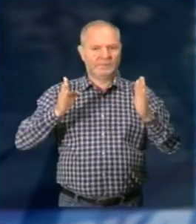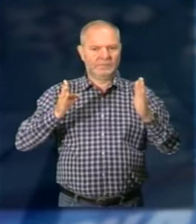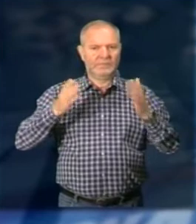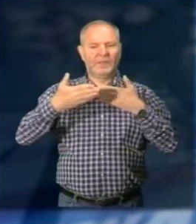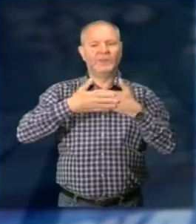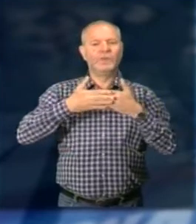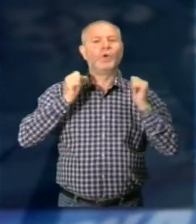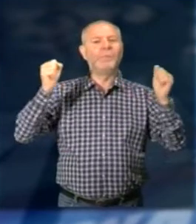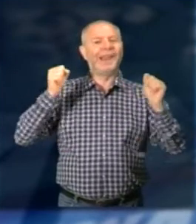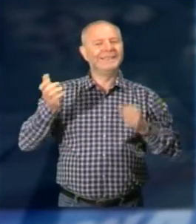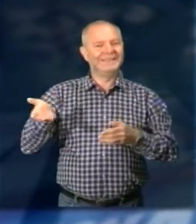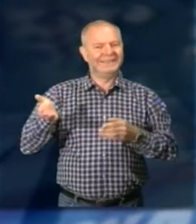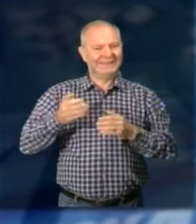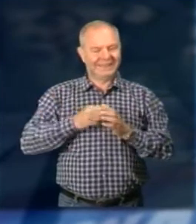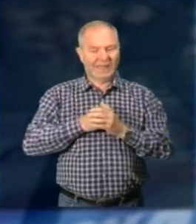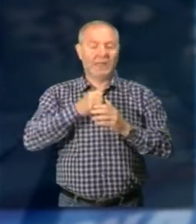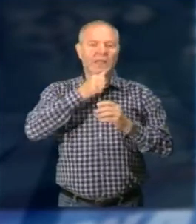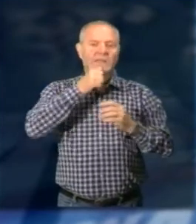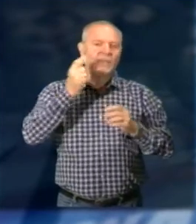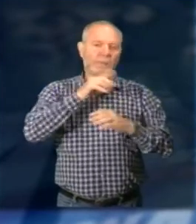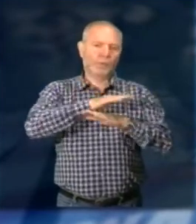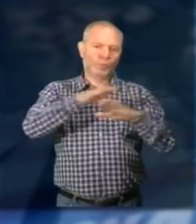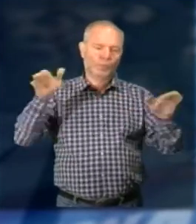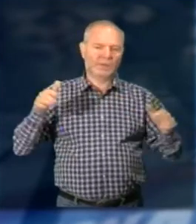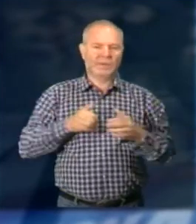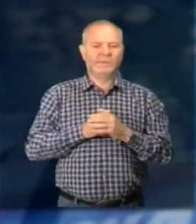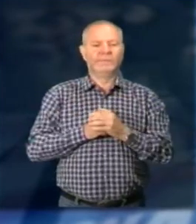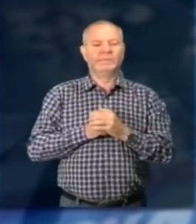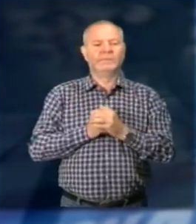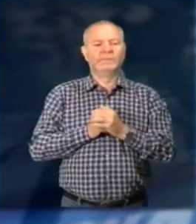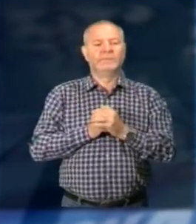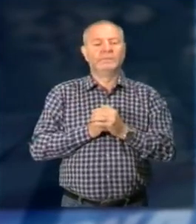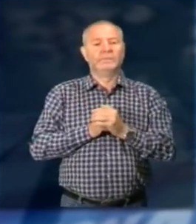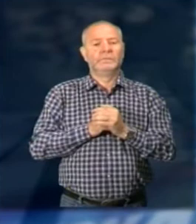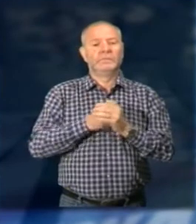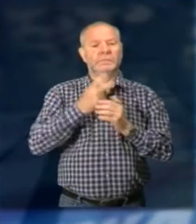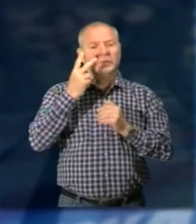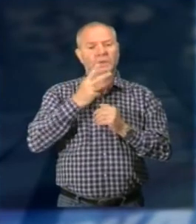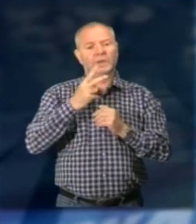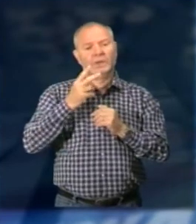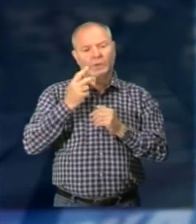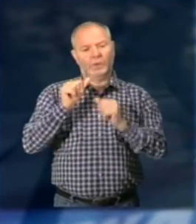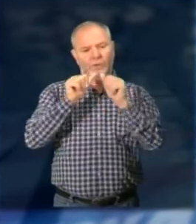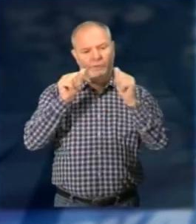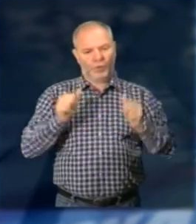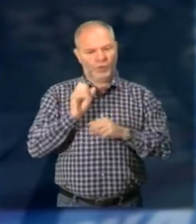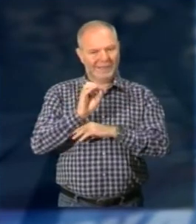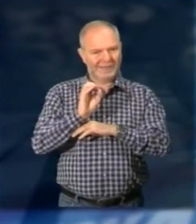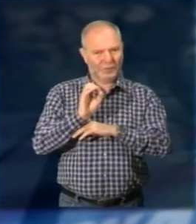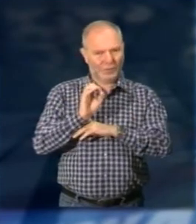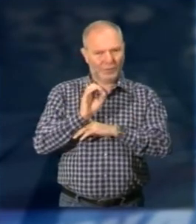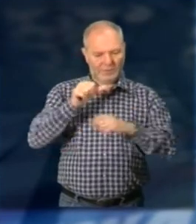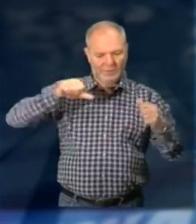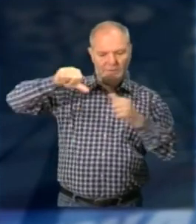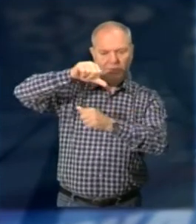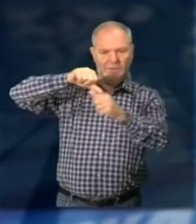la palestra nel corridoio In modo che possa servire a tutti Poi diventerà una formazione a rotazione I ragazzi di questo anno